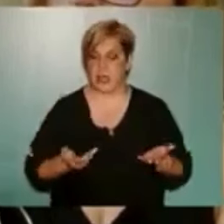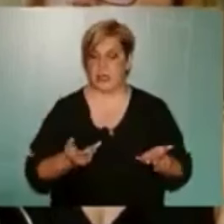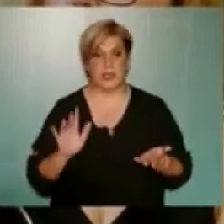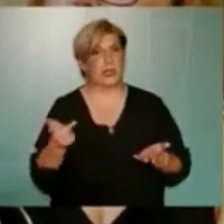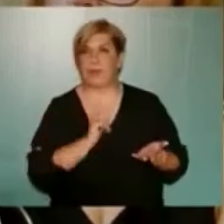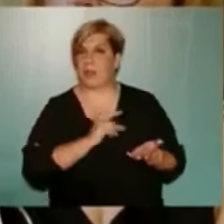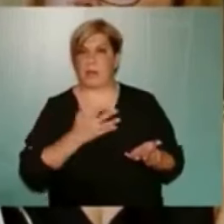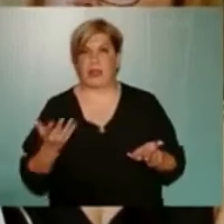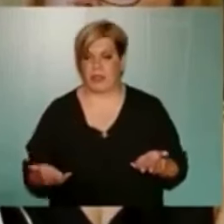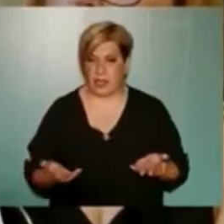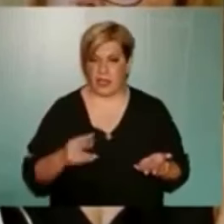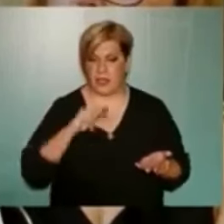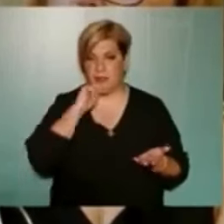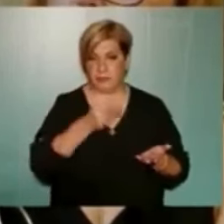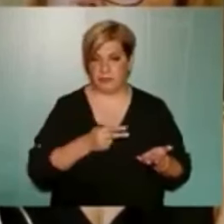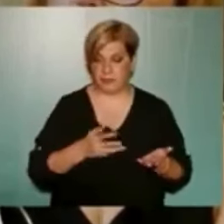περιμένετε